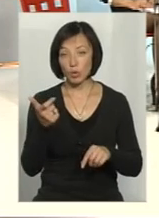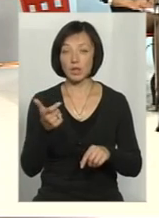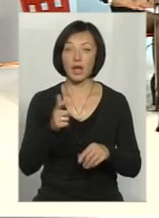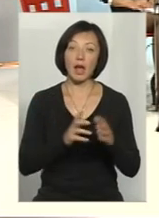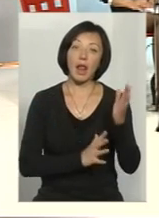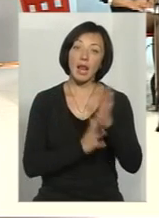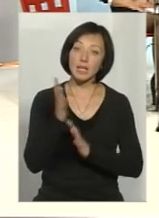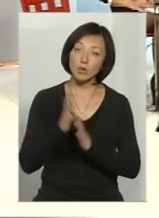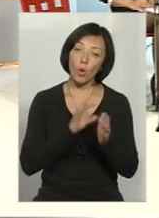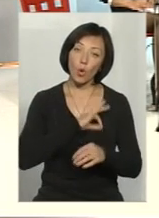лісокористувачі проводять?